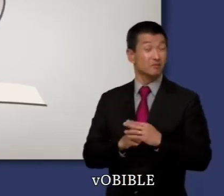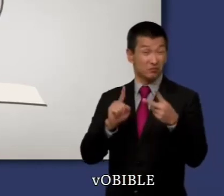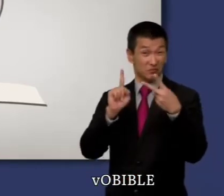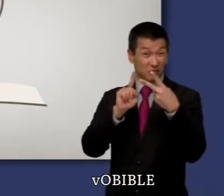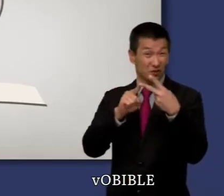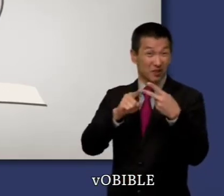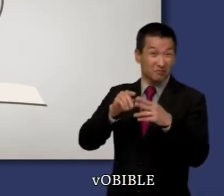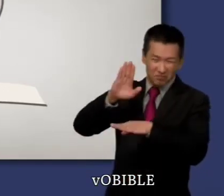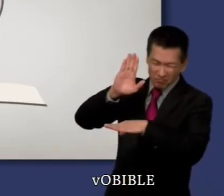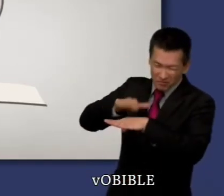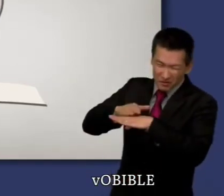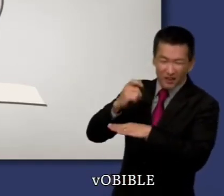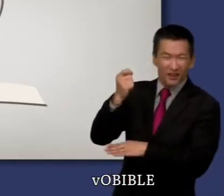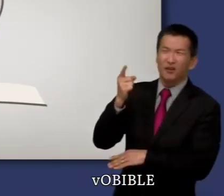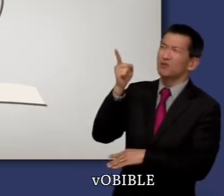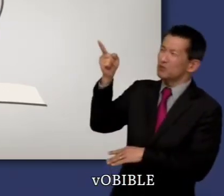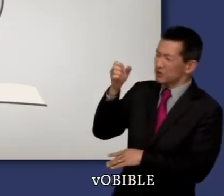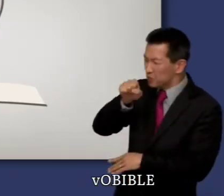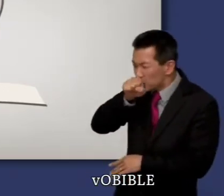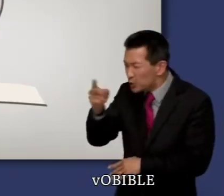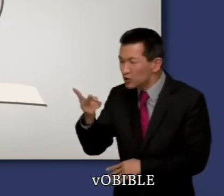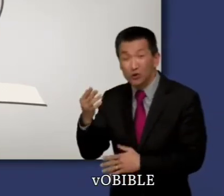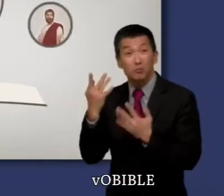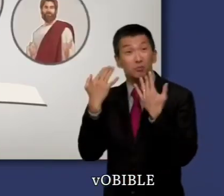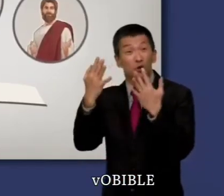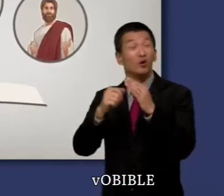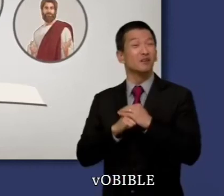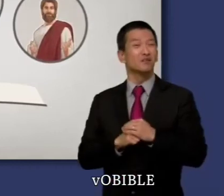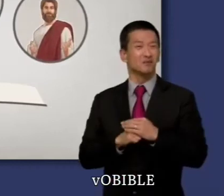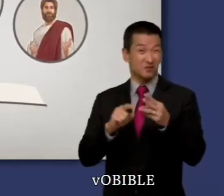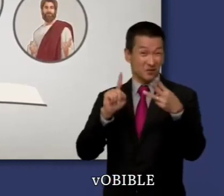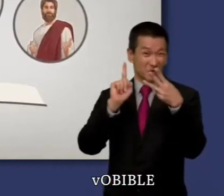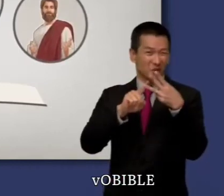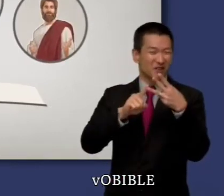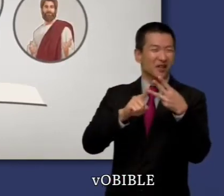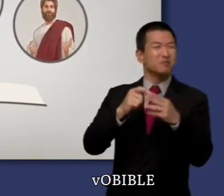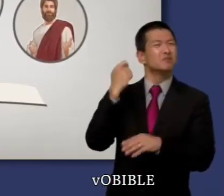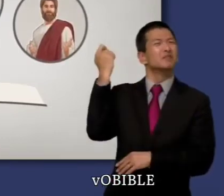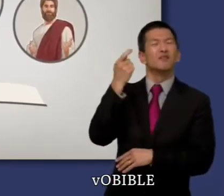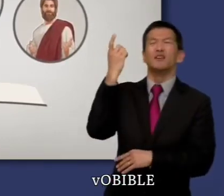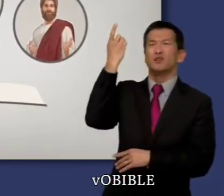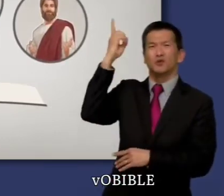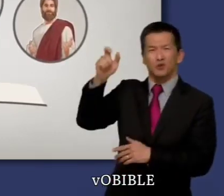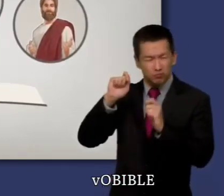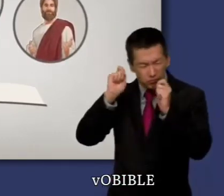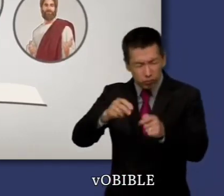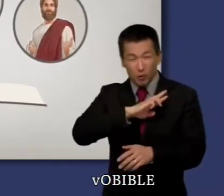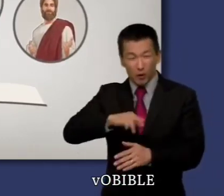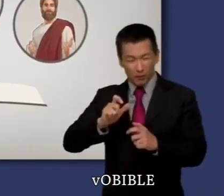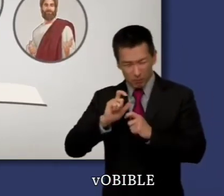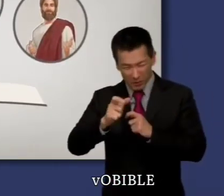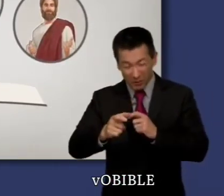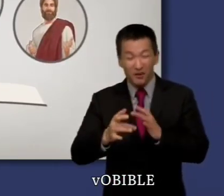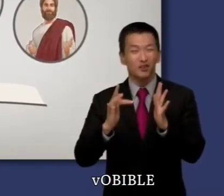Découvrez pourquoi Jéhovah aimait Samuel et David. Et voyez comment Dieu a solidement établi la descendance de David qui